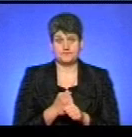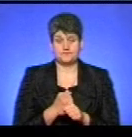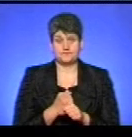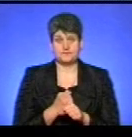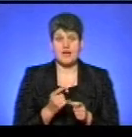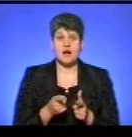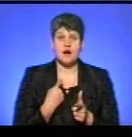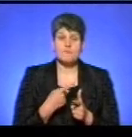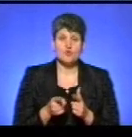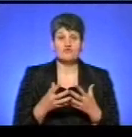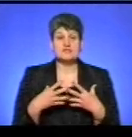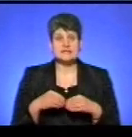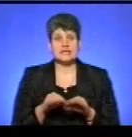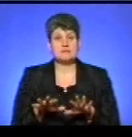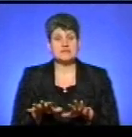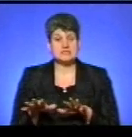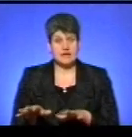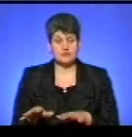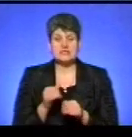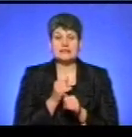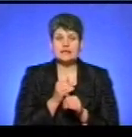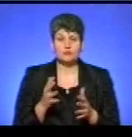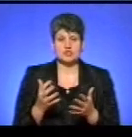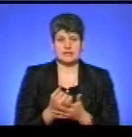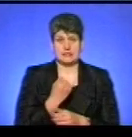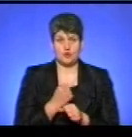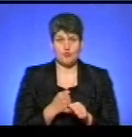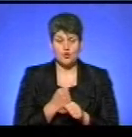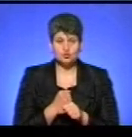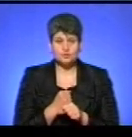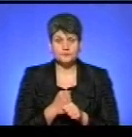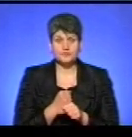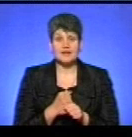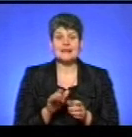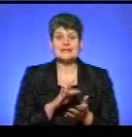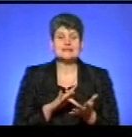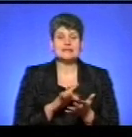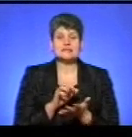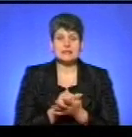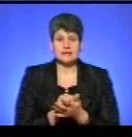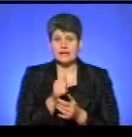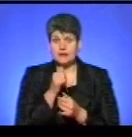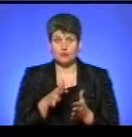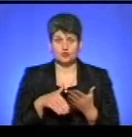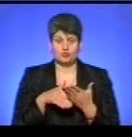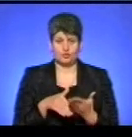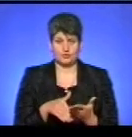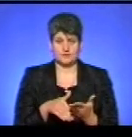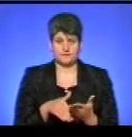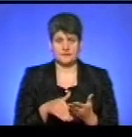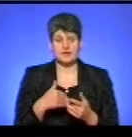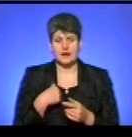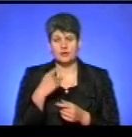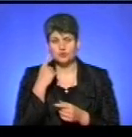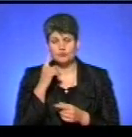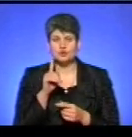або в сільській місцевості не може знайти роботу і центр зайнятості не може допомогти їй в цьому, то, я думаю, що